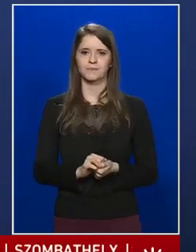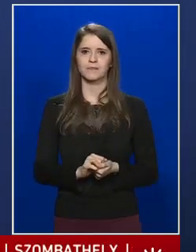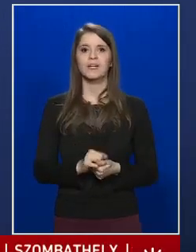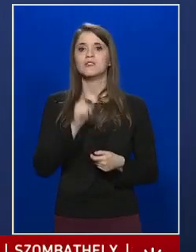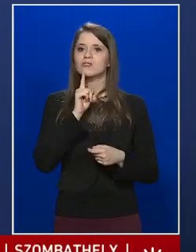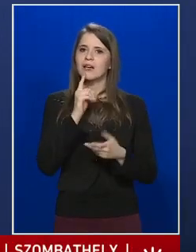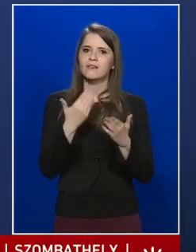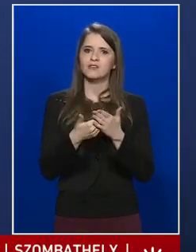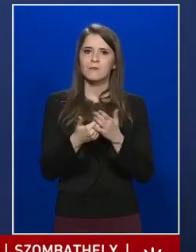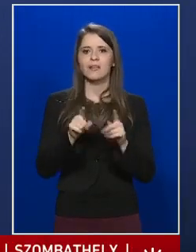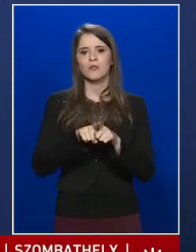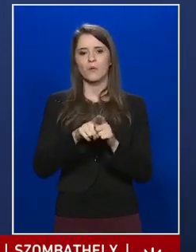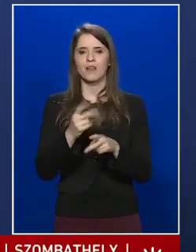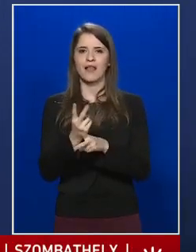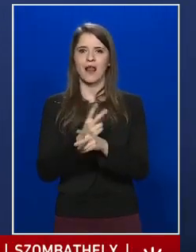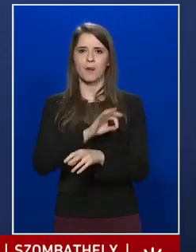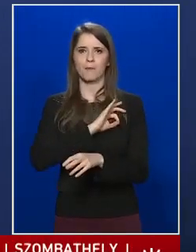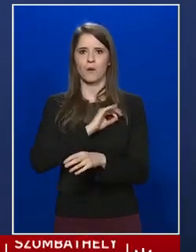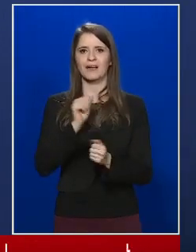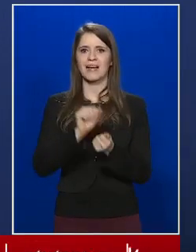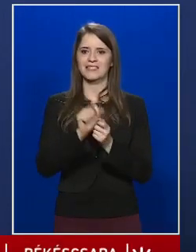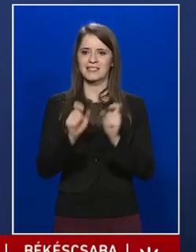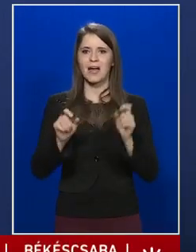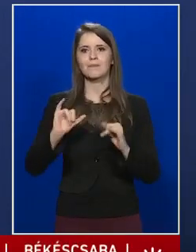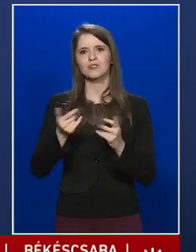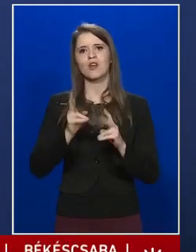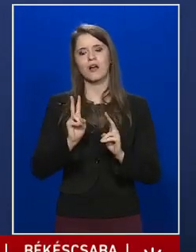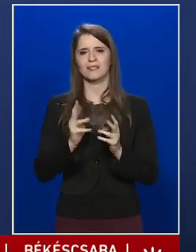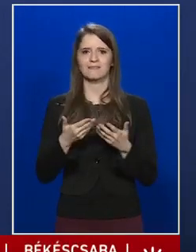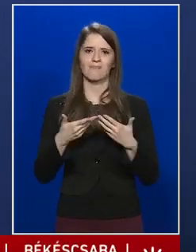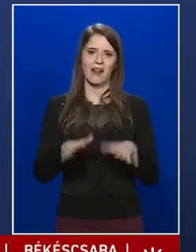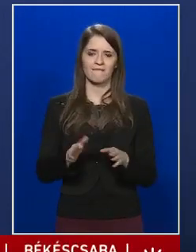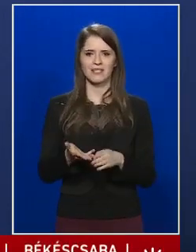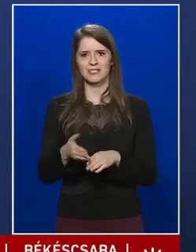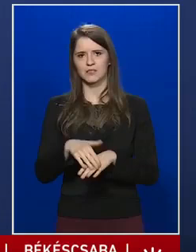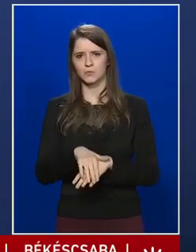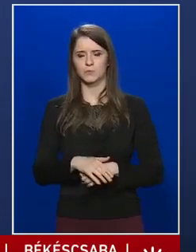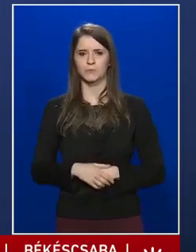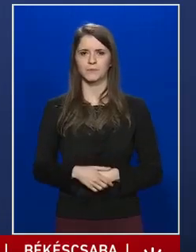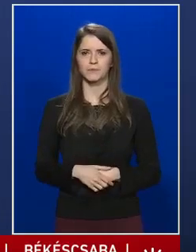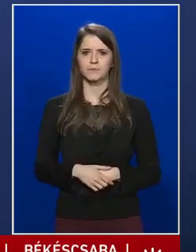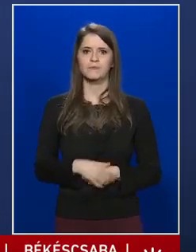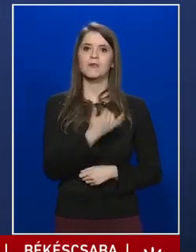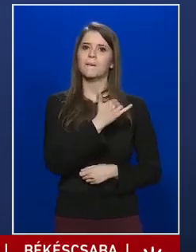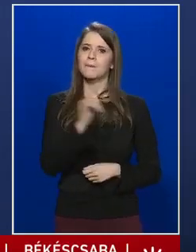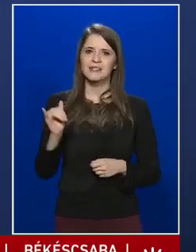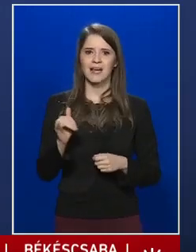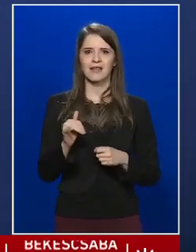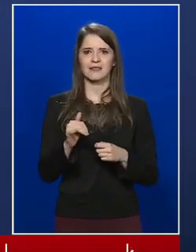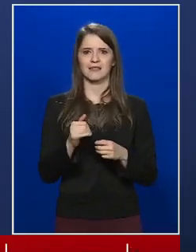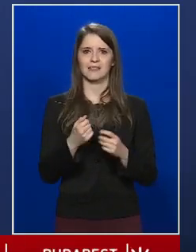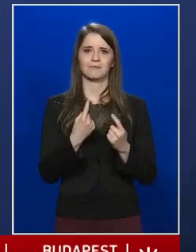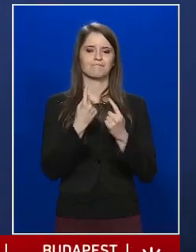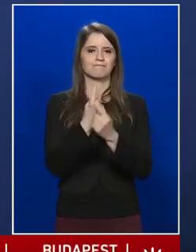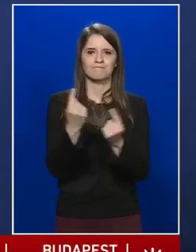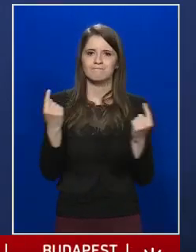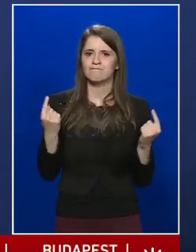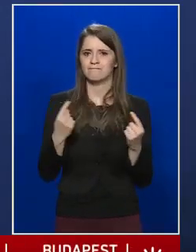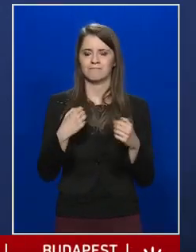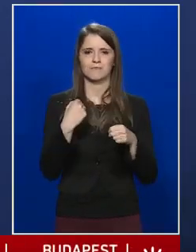állampolgárok száma is, akiket elveszítünk. Mindenki teszi a maga helyén a dolgát.